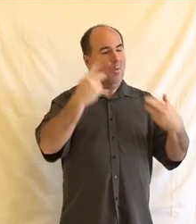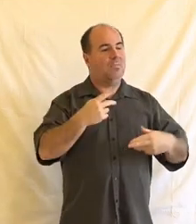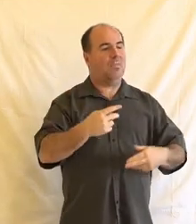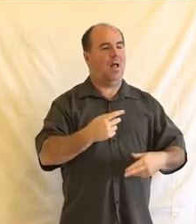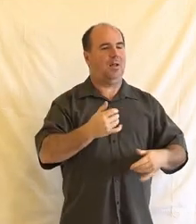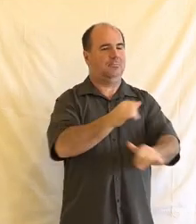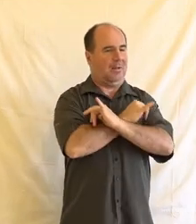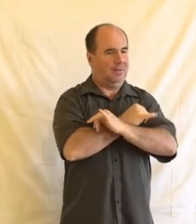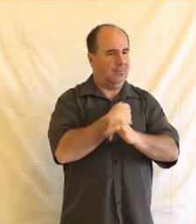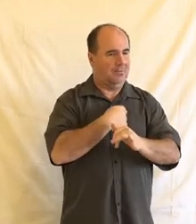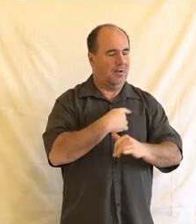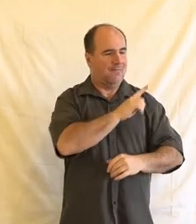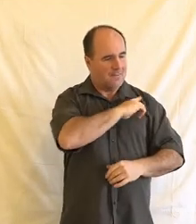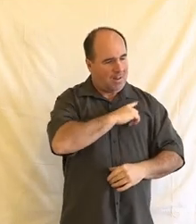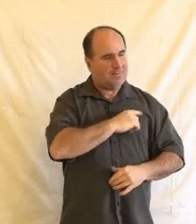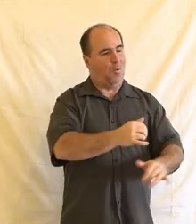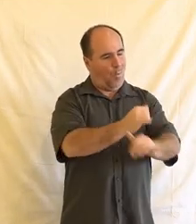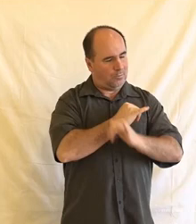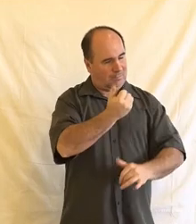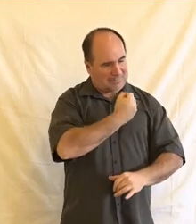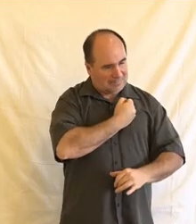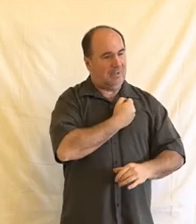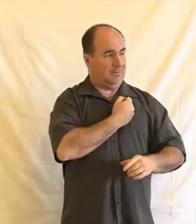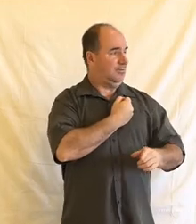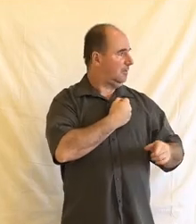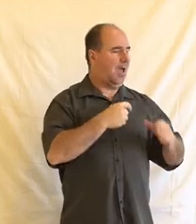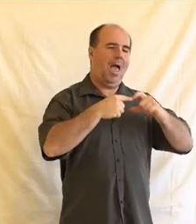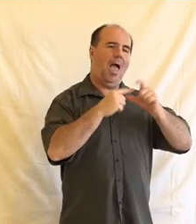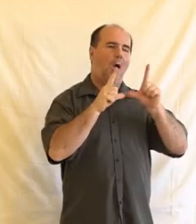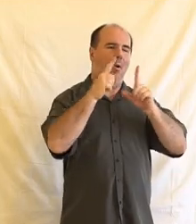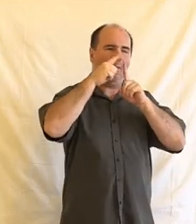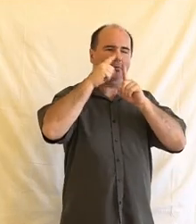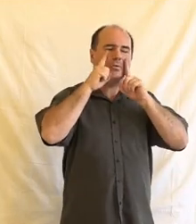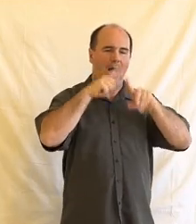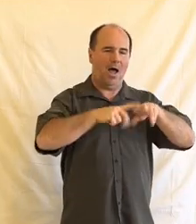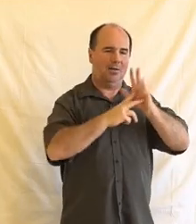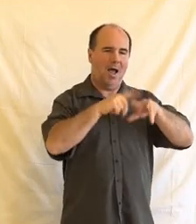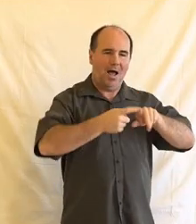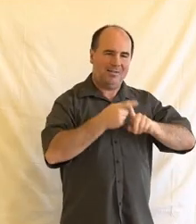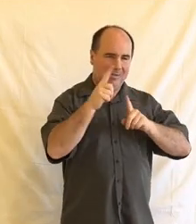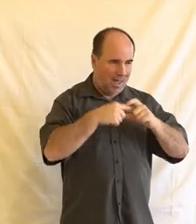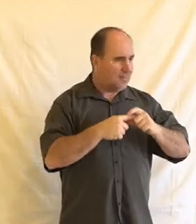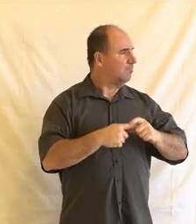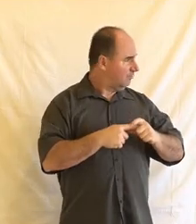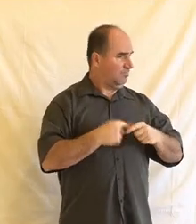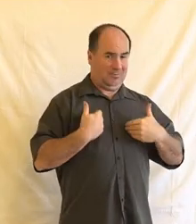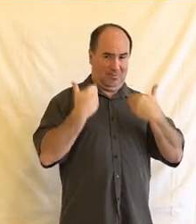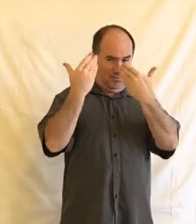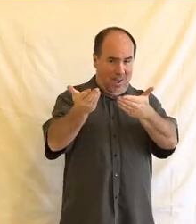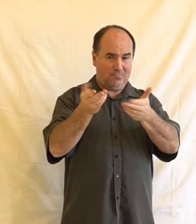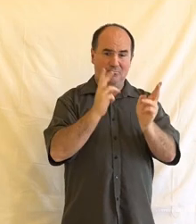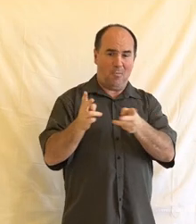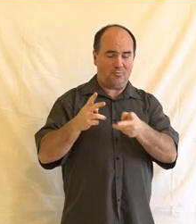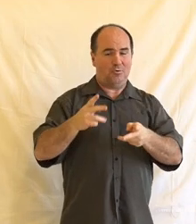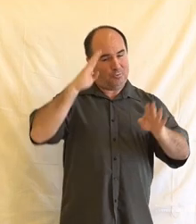lidí od přístrojů, tak tímhle tím postupem, vlastně postupně i těm moderním technologiím bychom odevzdávali možnost autonomního rozhodování o